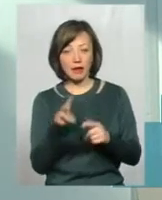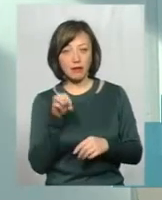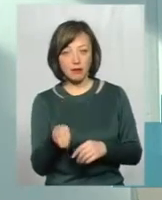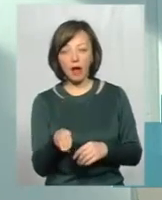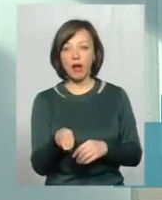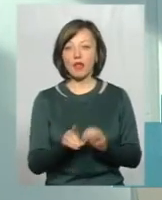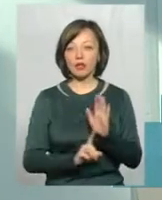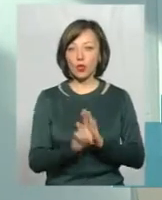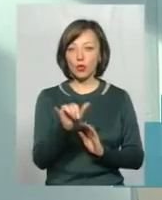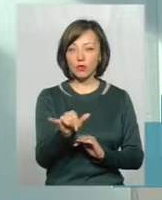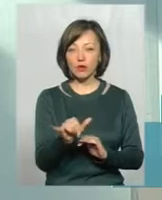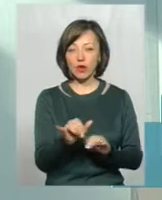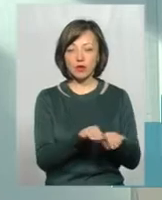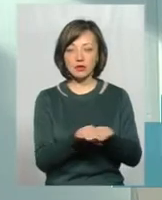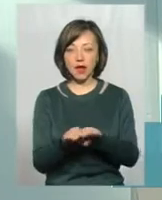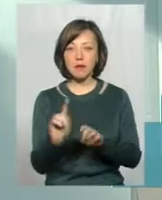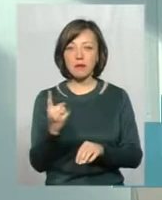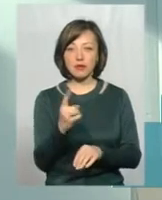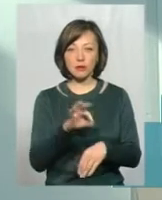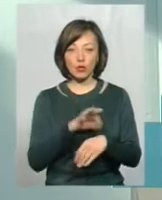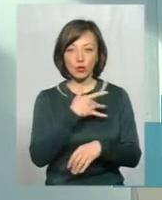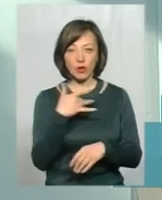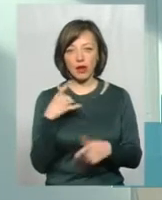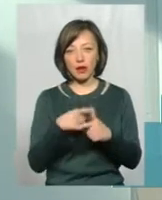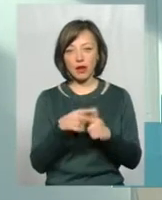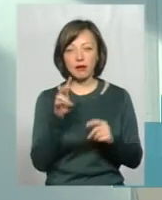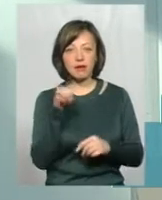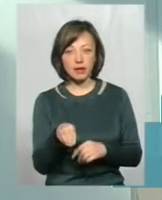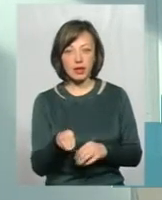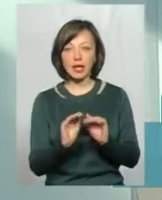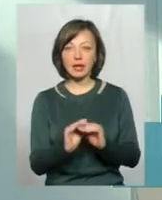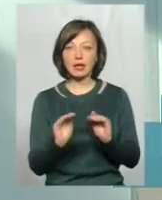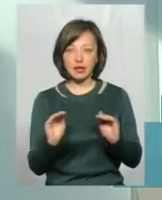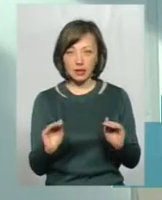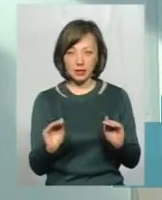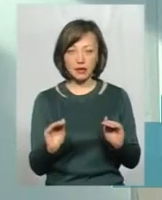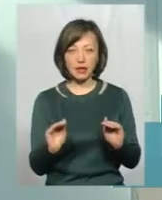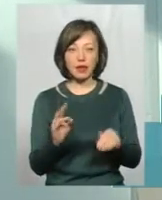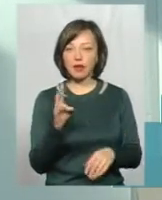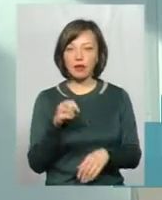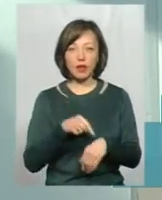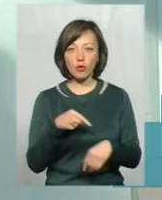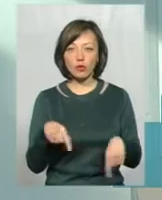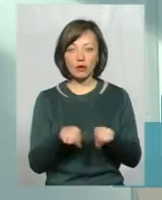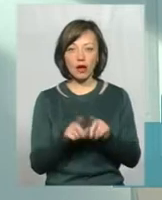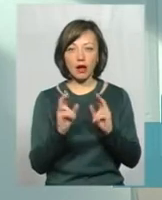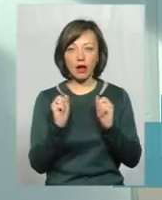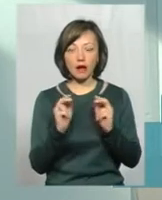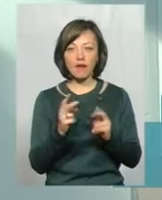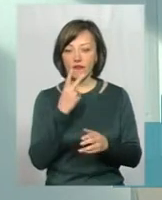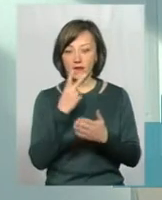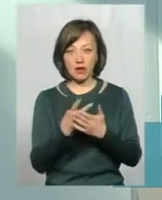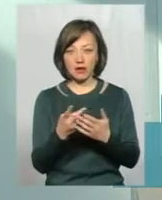Начинається ли у нього начальна стадія заболівання туберкулізу чи нет? Діти не реагують так, верні,